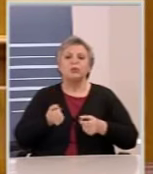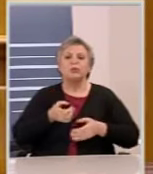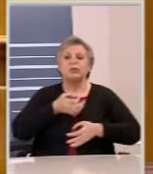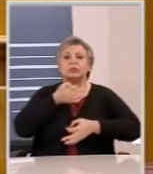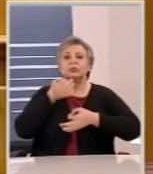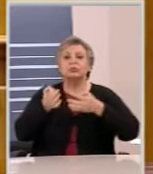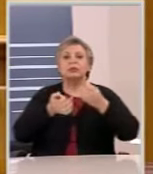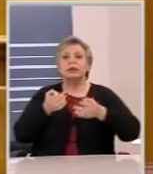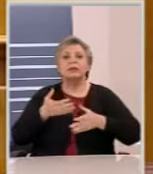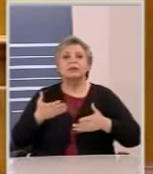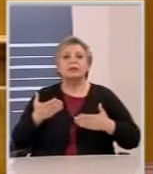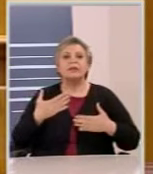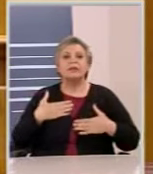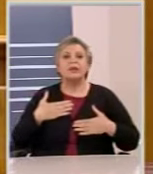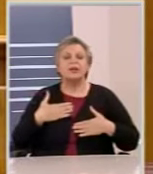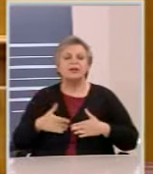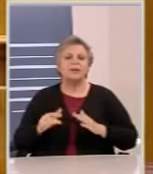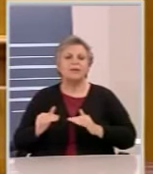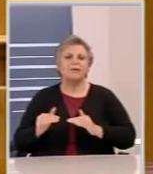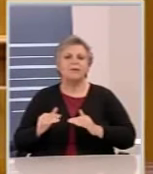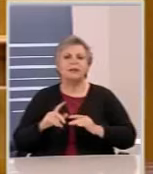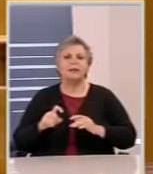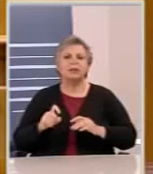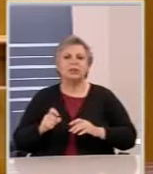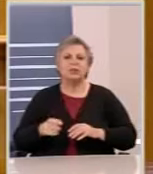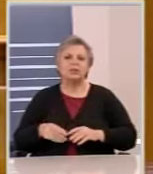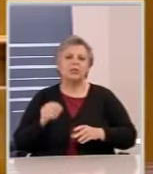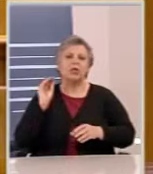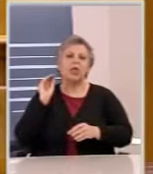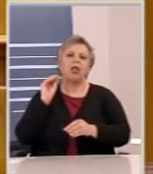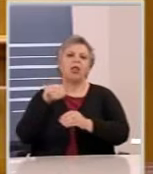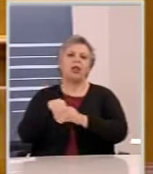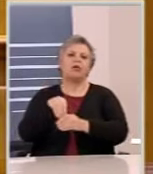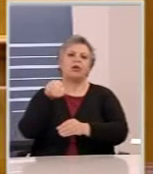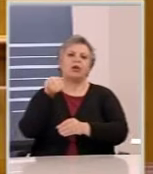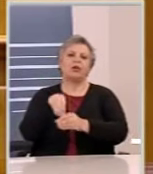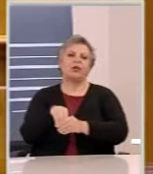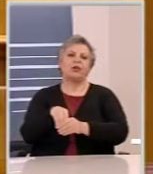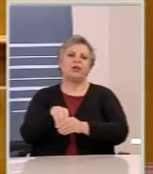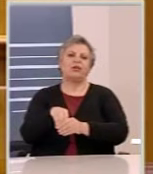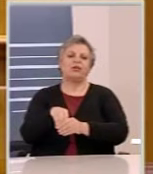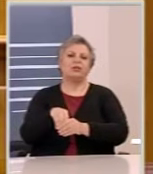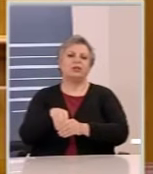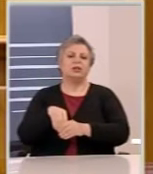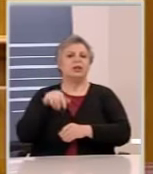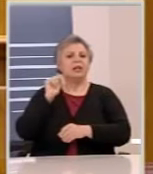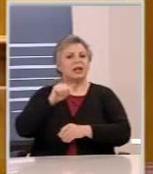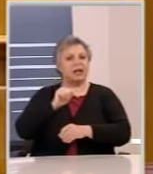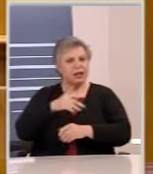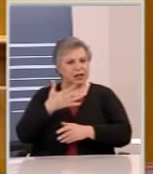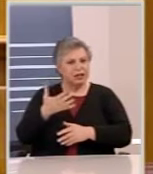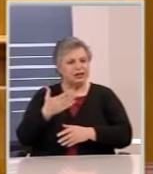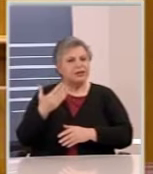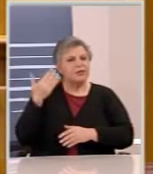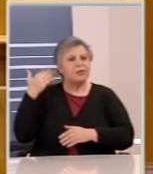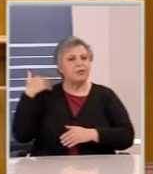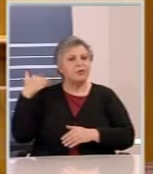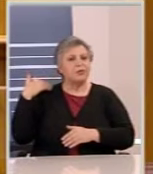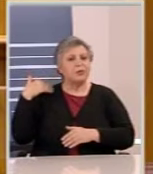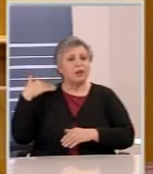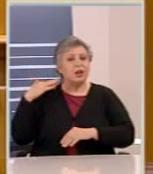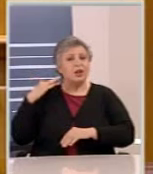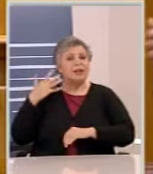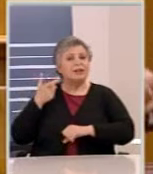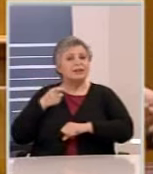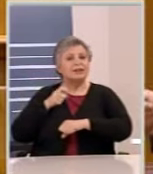το αίτημα για εκλογές. Ο άλλωστε πρώτο διατυπώσατε, λίγες μόνο μέρες μετά την εκλογή